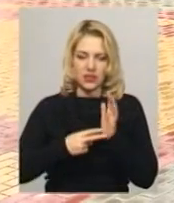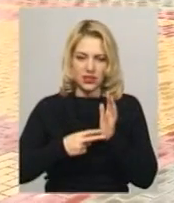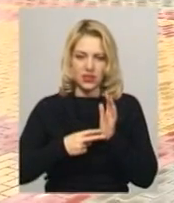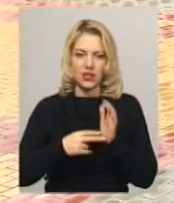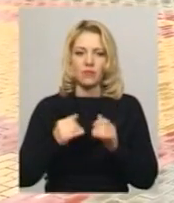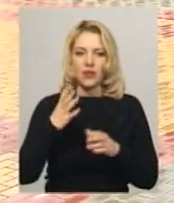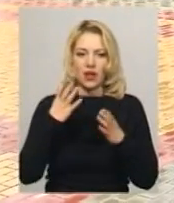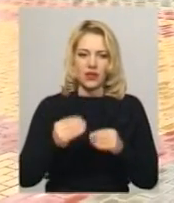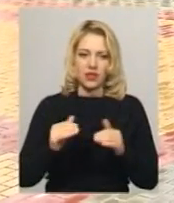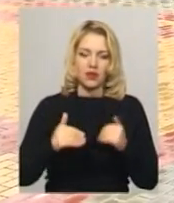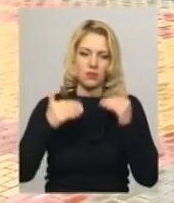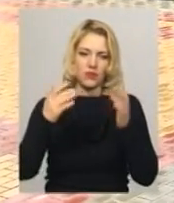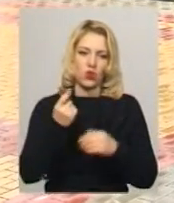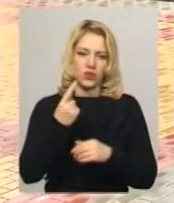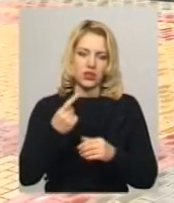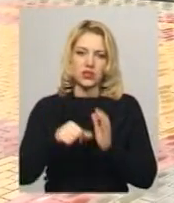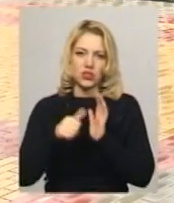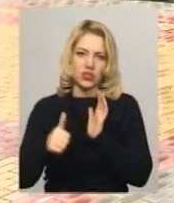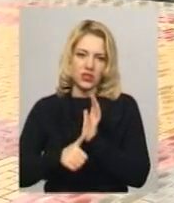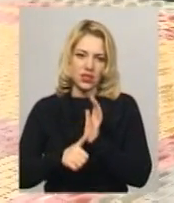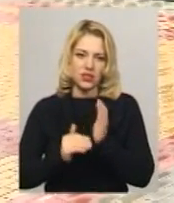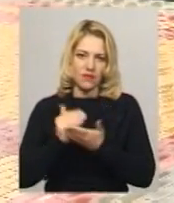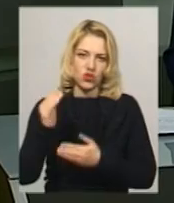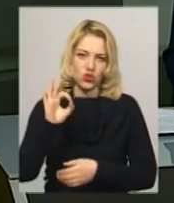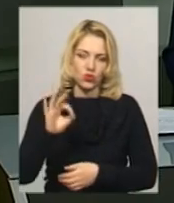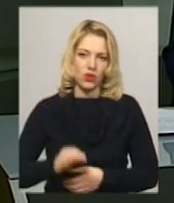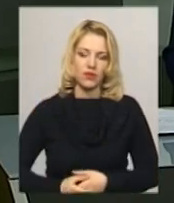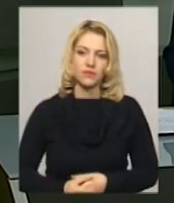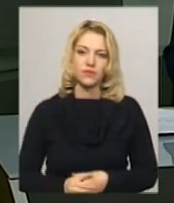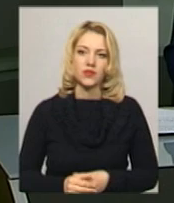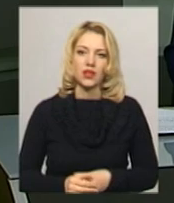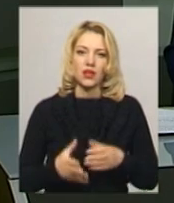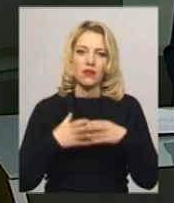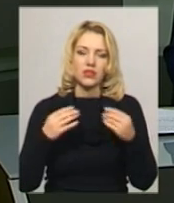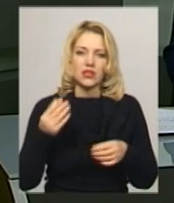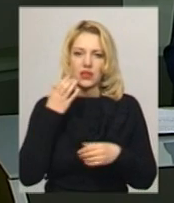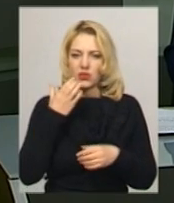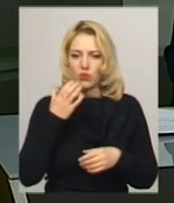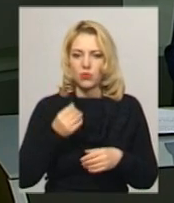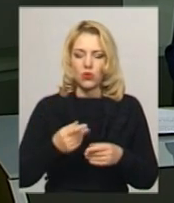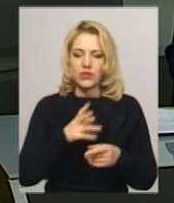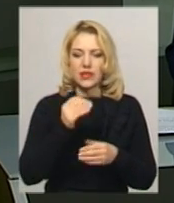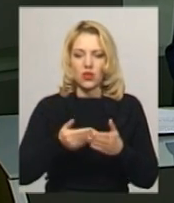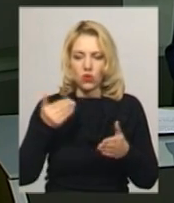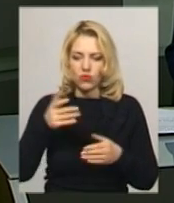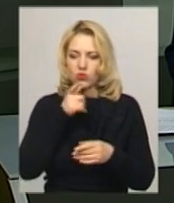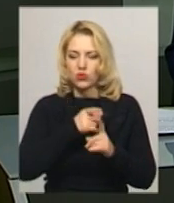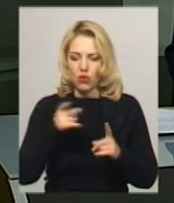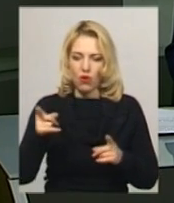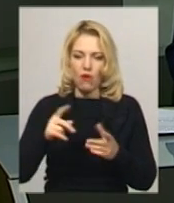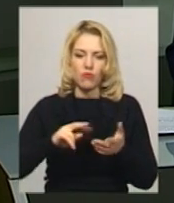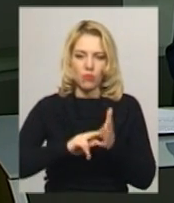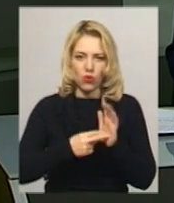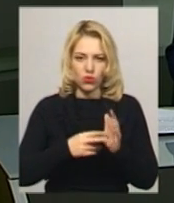а дена підвищиться до 11-16 градусів вище нуля. Весняне тепло, за довгостроковим прогнозом Українського